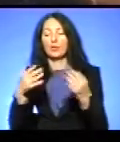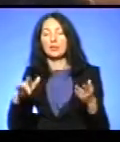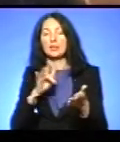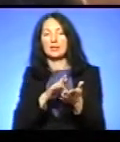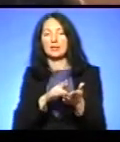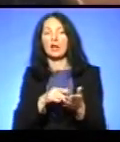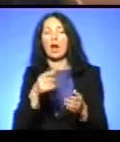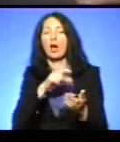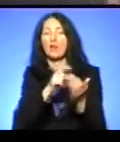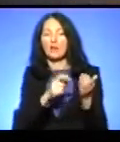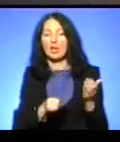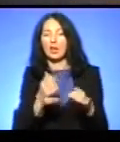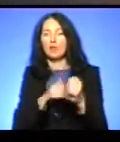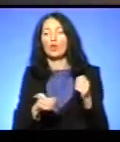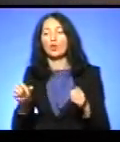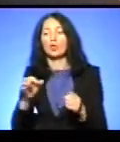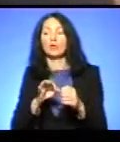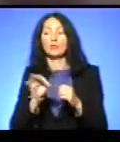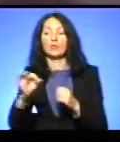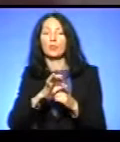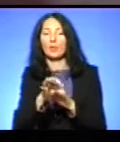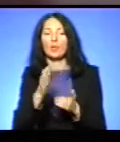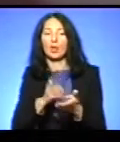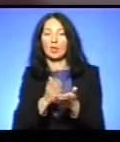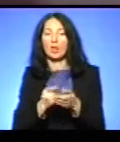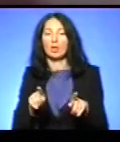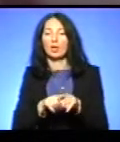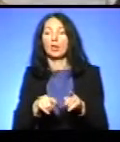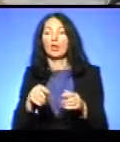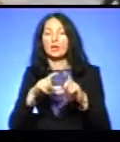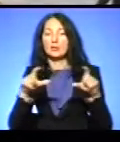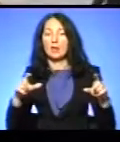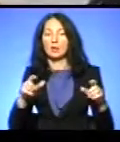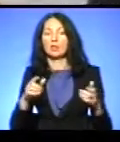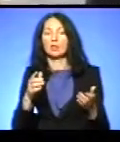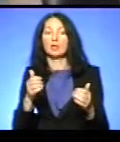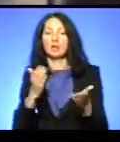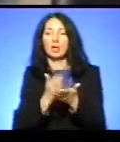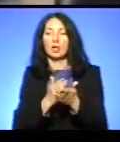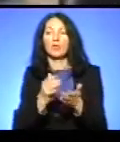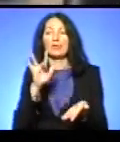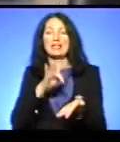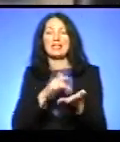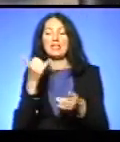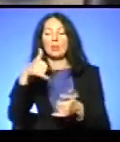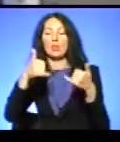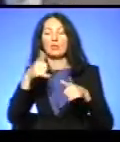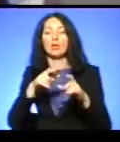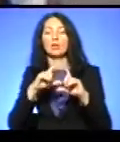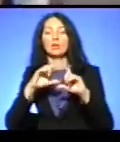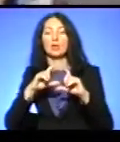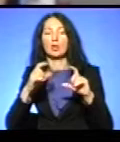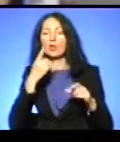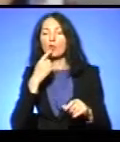кожній провінції, є такий заклад, що розташований у Центрі переливання крові. Зараз наш національний реєстр визнано світовими